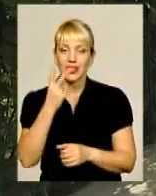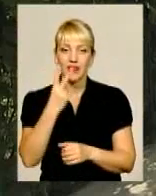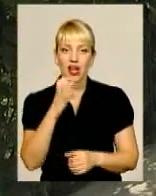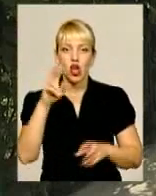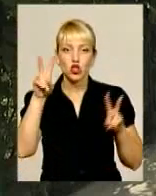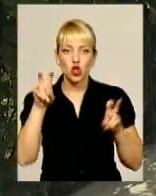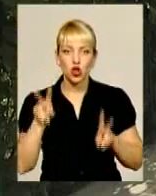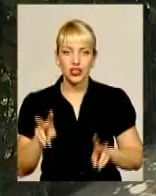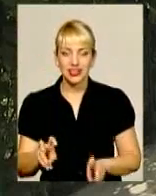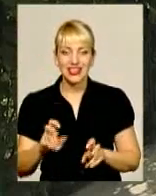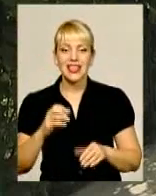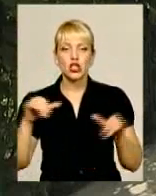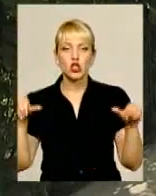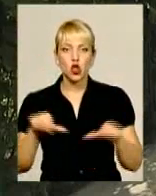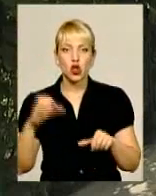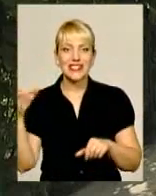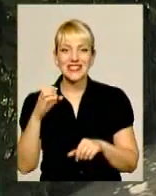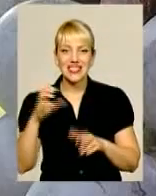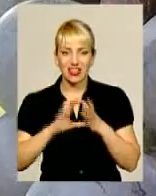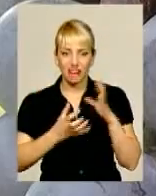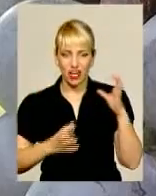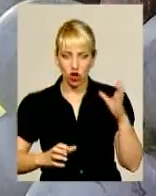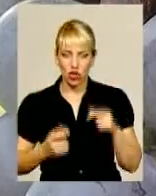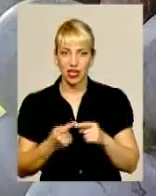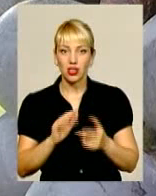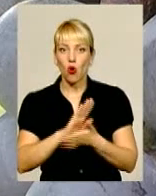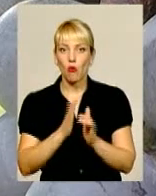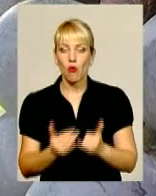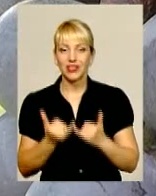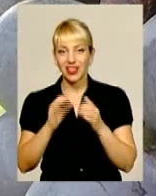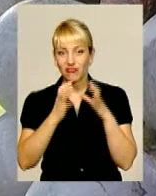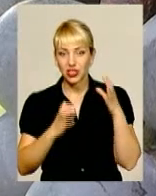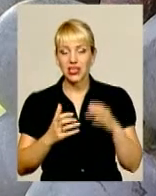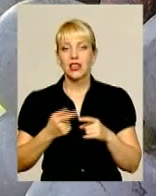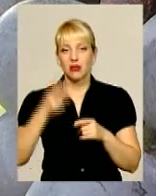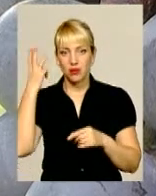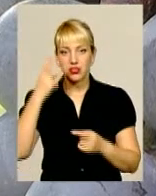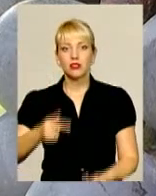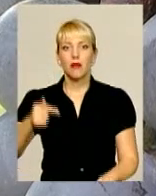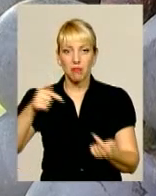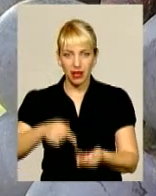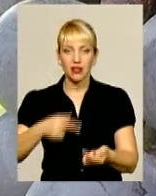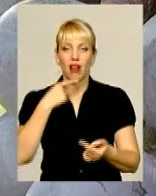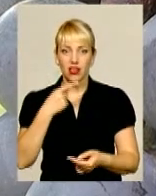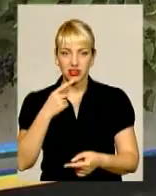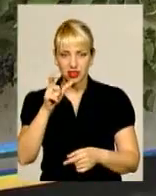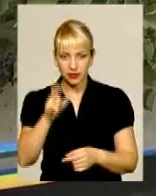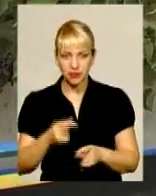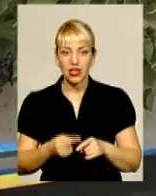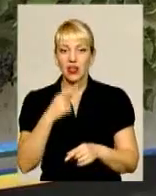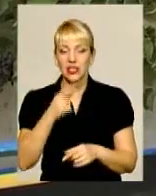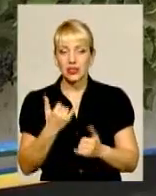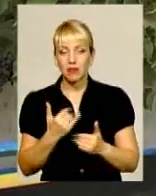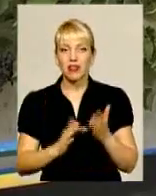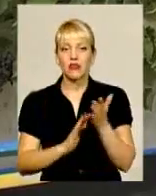сорти столового синього винограду і довів зворотне. Умови для виноградарства на Хмельниччині цілком придатні. Ці два сорти й тепер ще